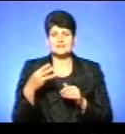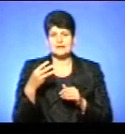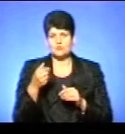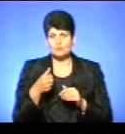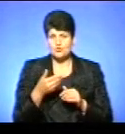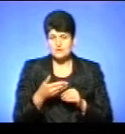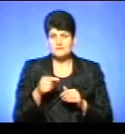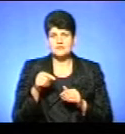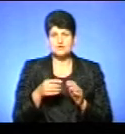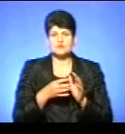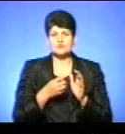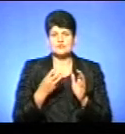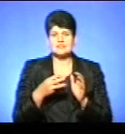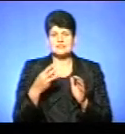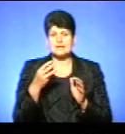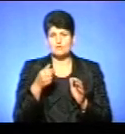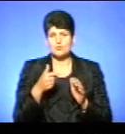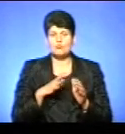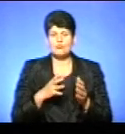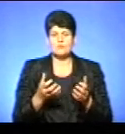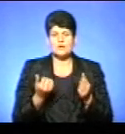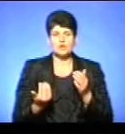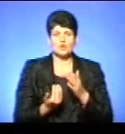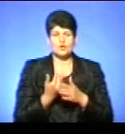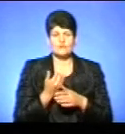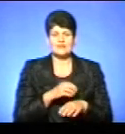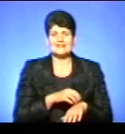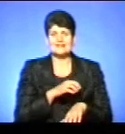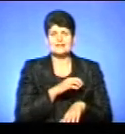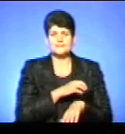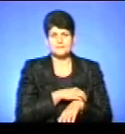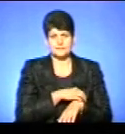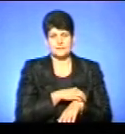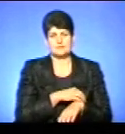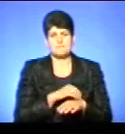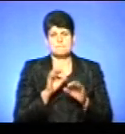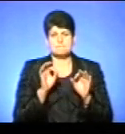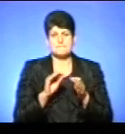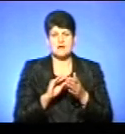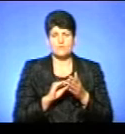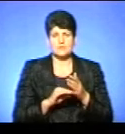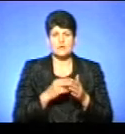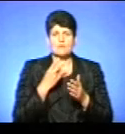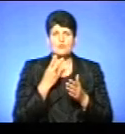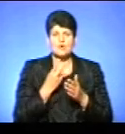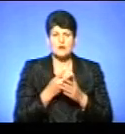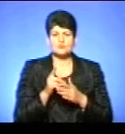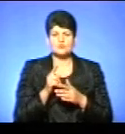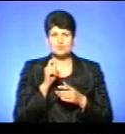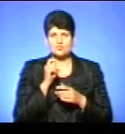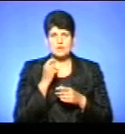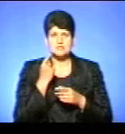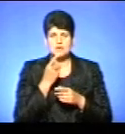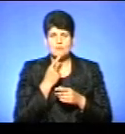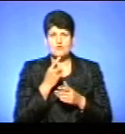У 1933 році був прийнятий новий радянський радянізований правопис, який показував, що українська мова,